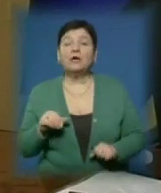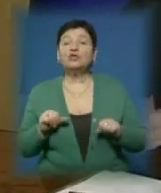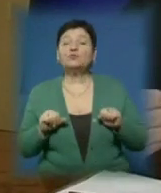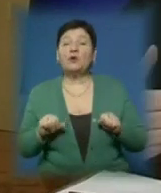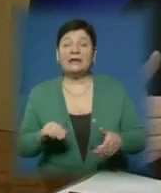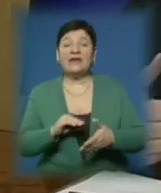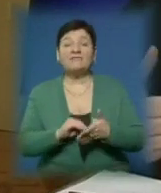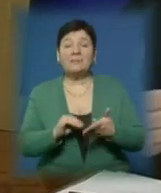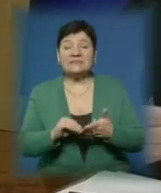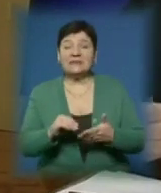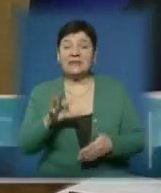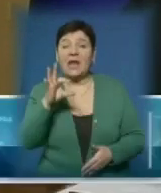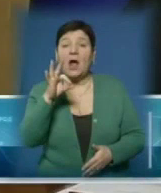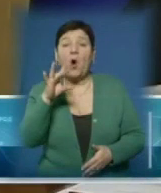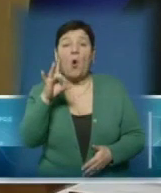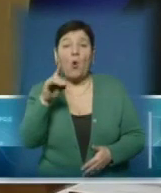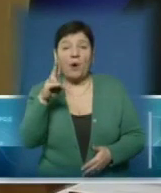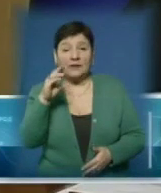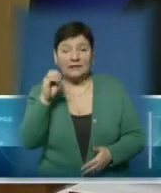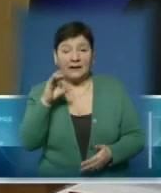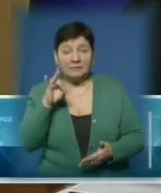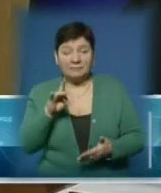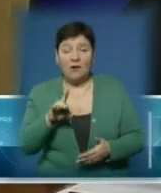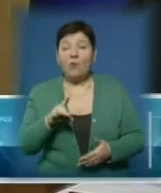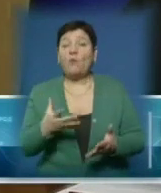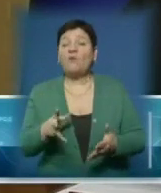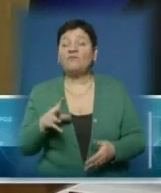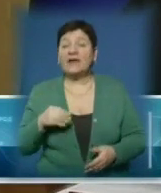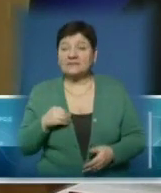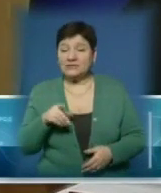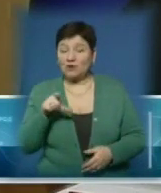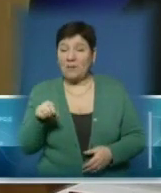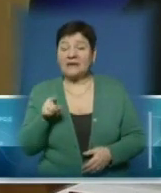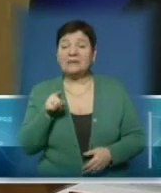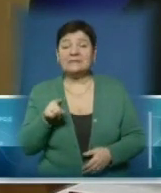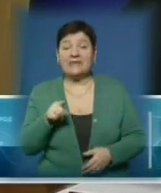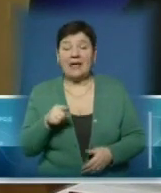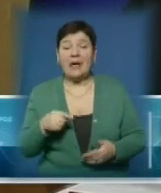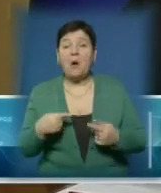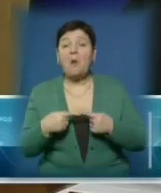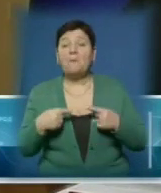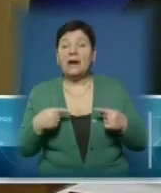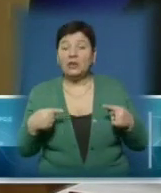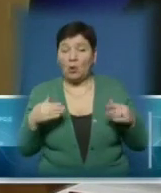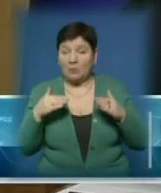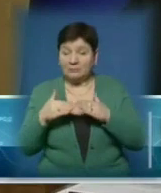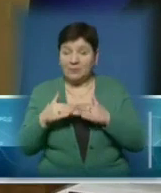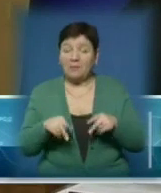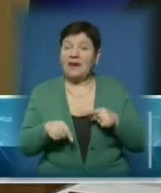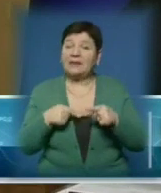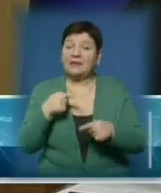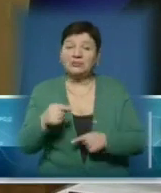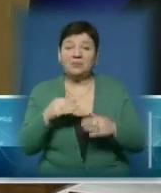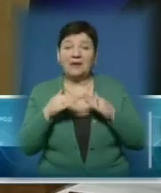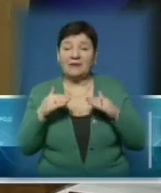виписати ордер, ми маємо взяти у власність громади це майно. І зараз якраз йде процес передачі майна у